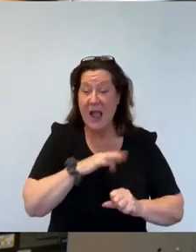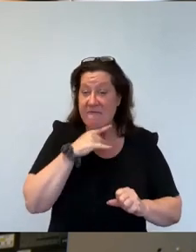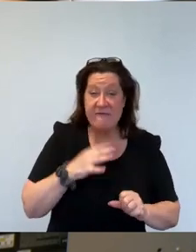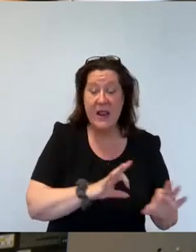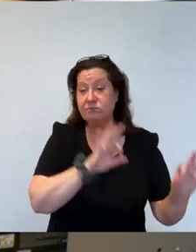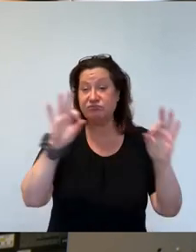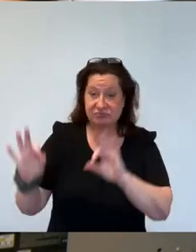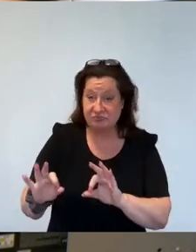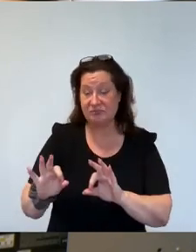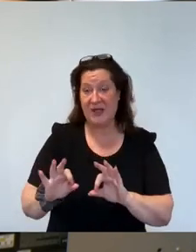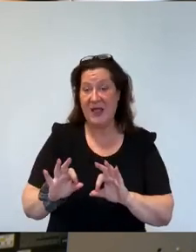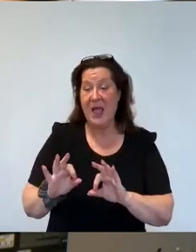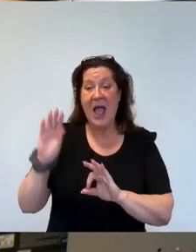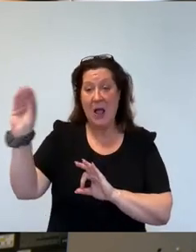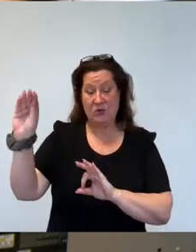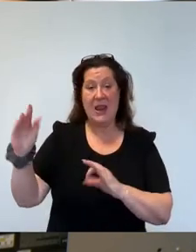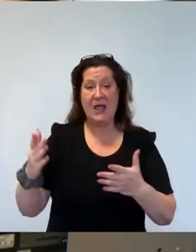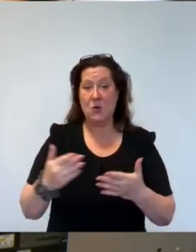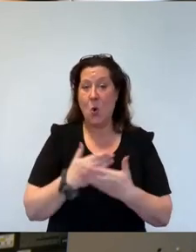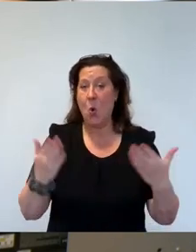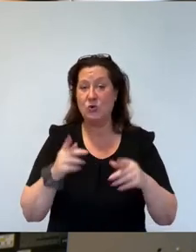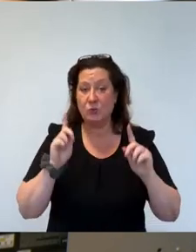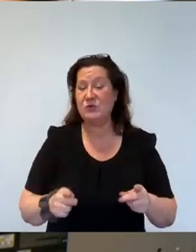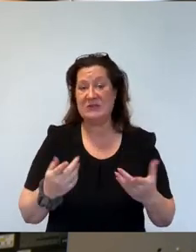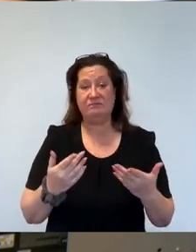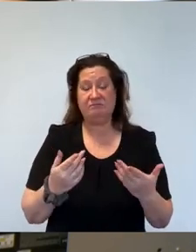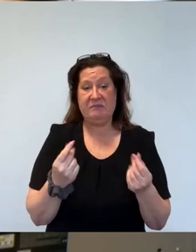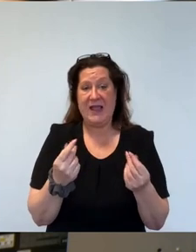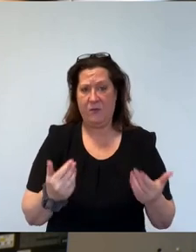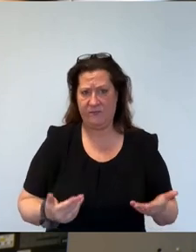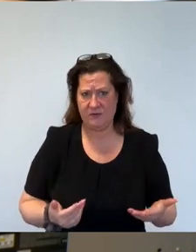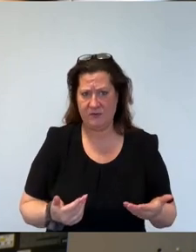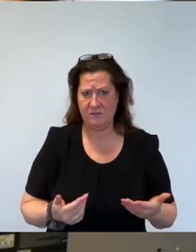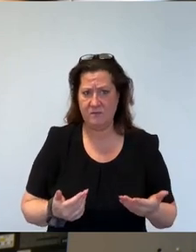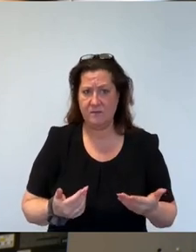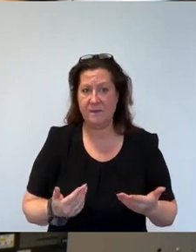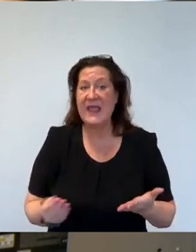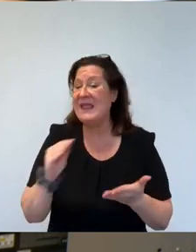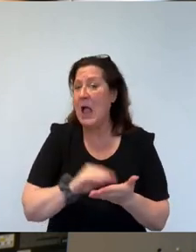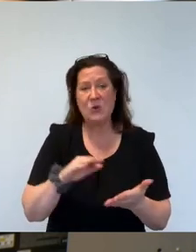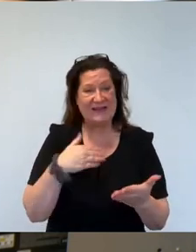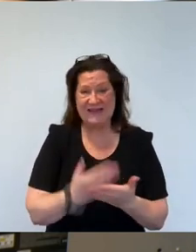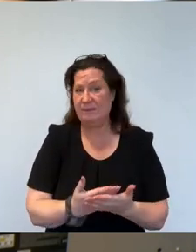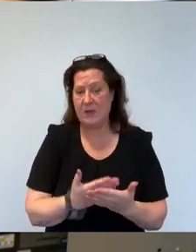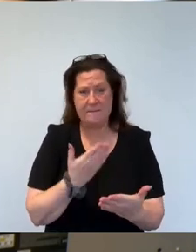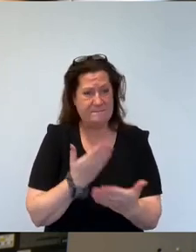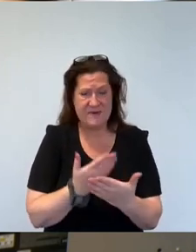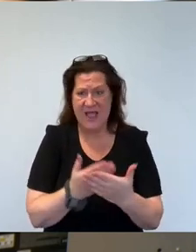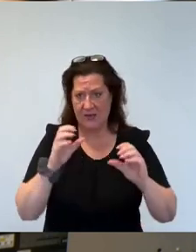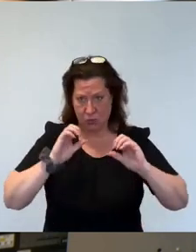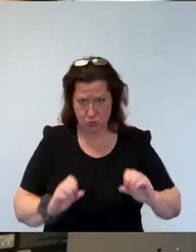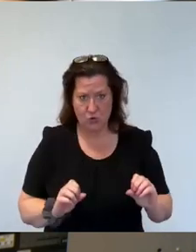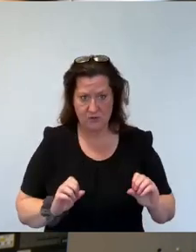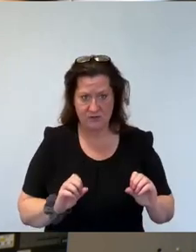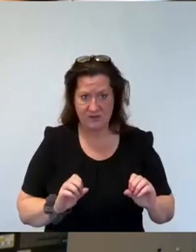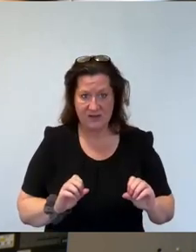überweisen oder Genussmittel zu kaufen oder Sonstiges. Dazu gibt es keine Beweise. Nein, gibt